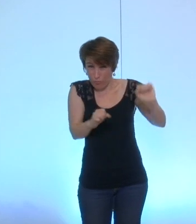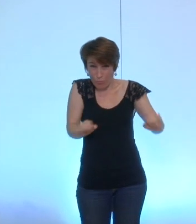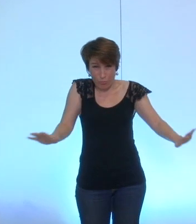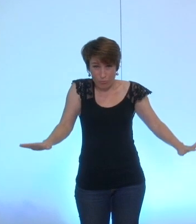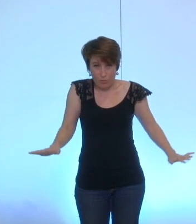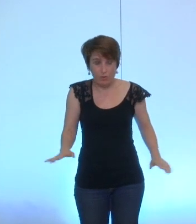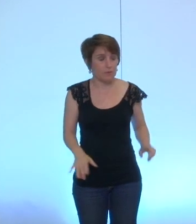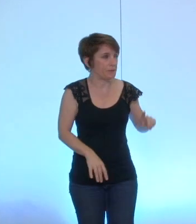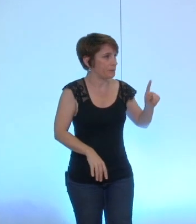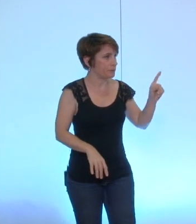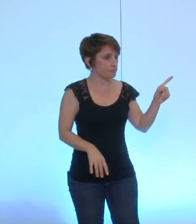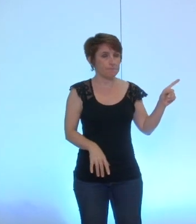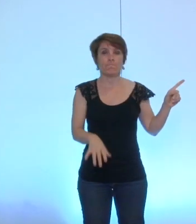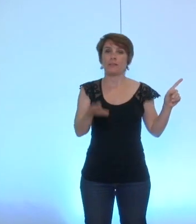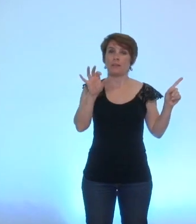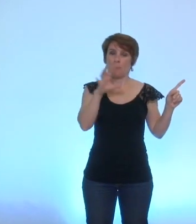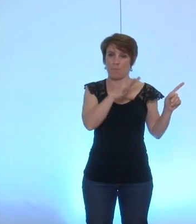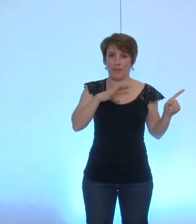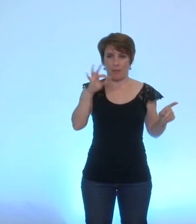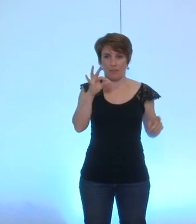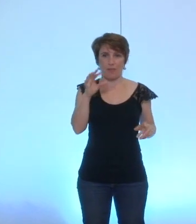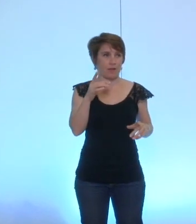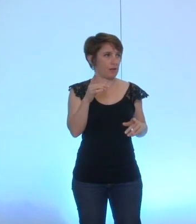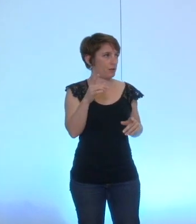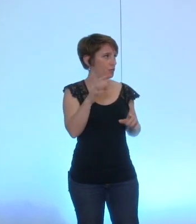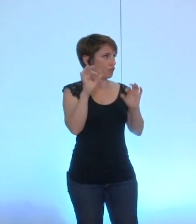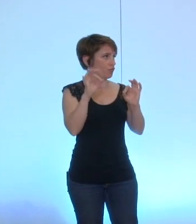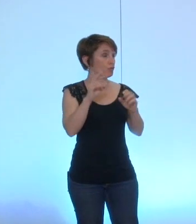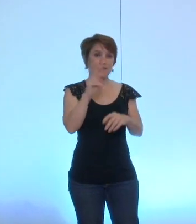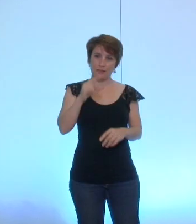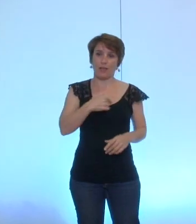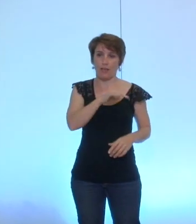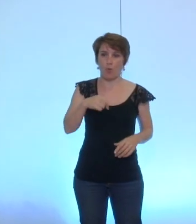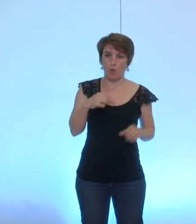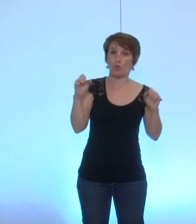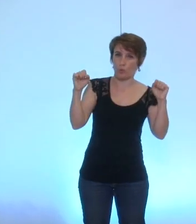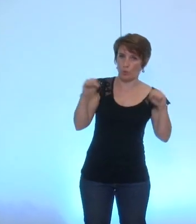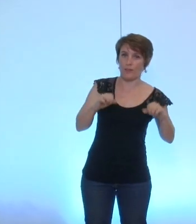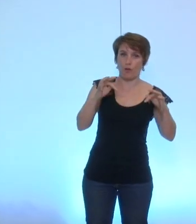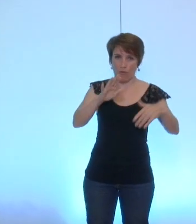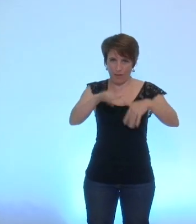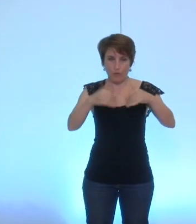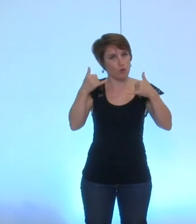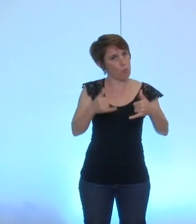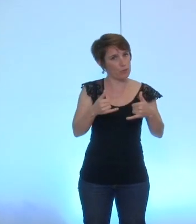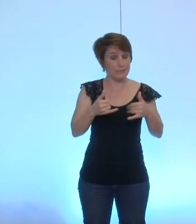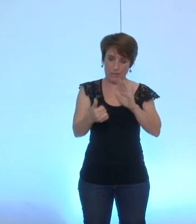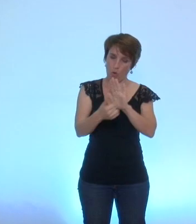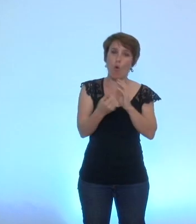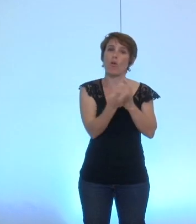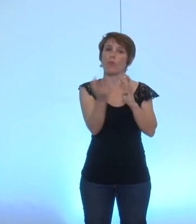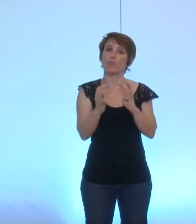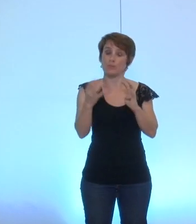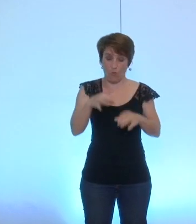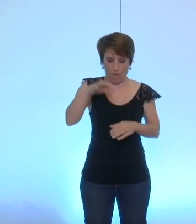effectivement on est tous d'accord sur le fonctionnement de notre assemblée délibérante mais je pense que l'on peut quand même se garder cette possibilité